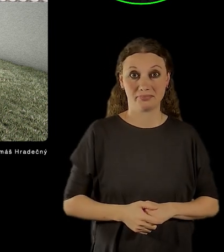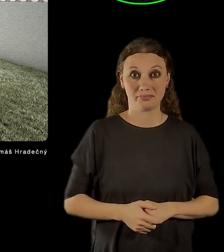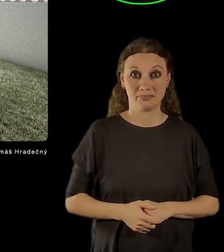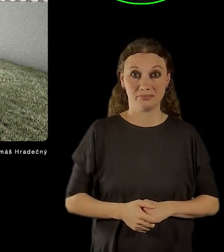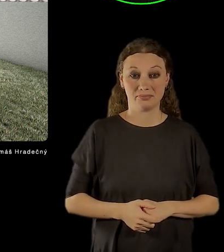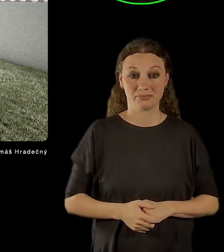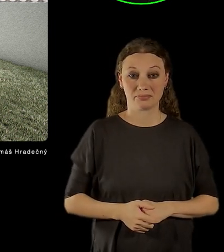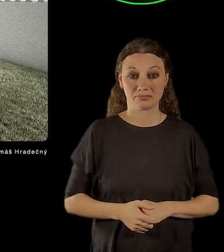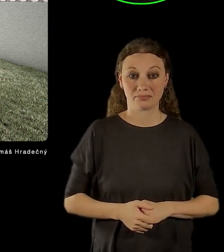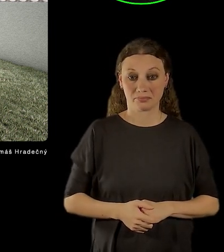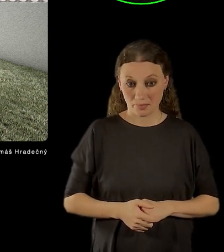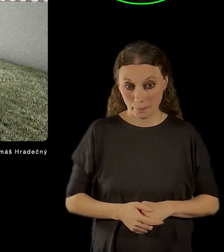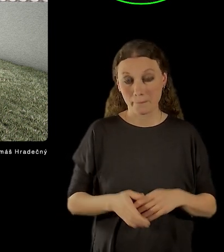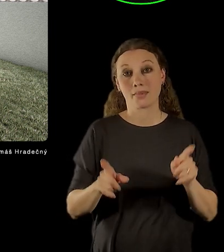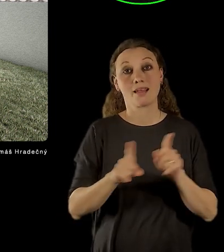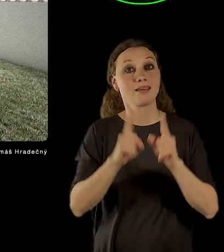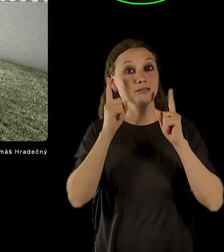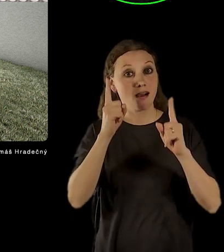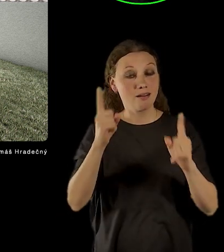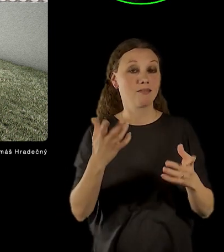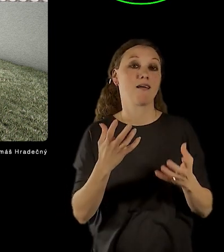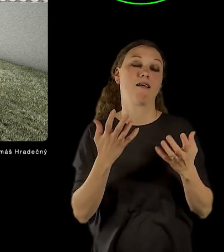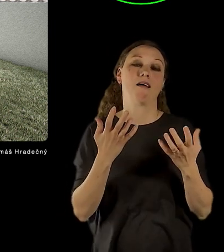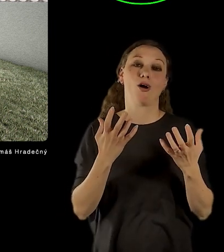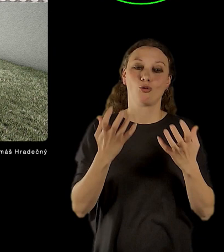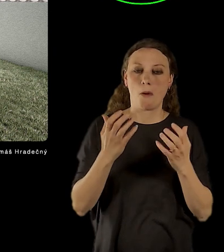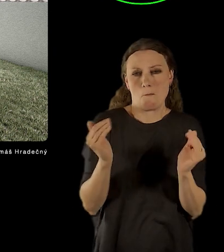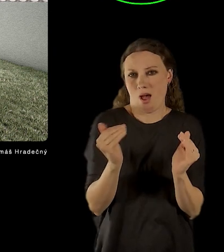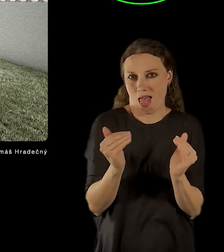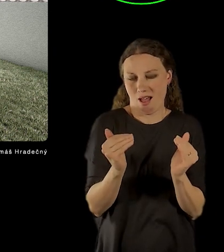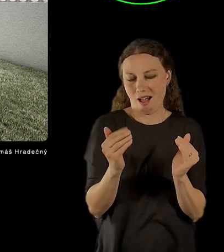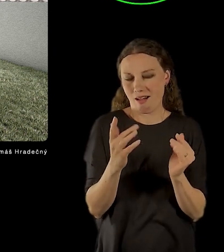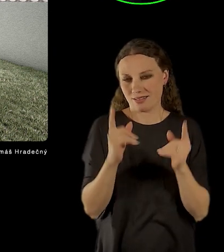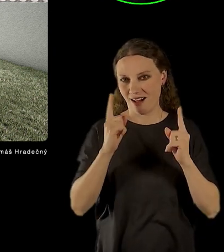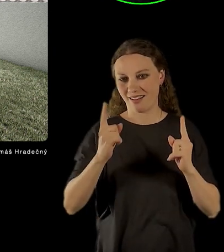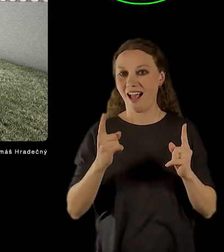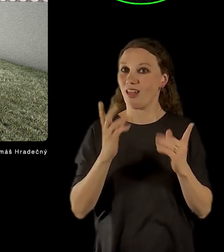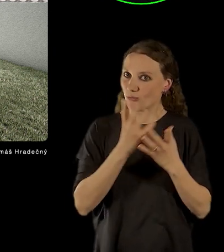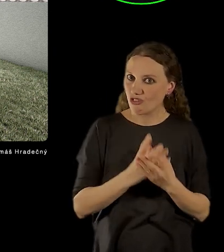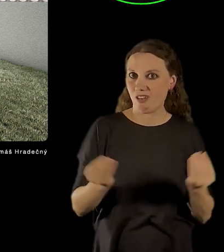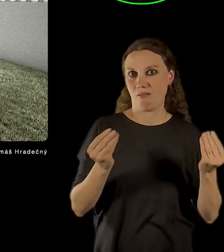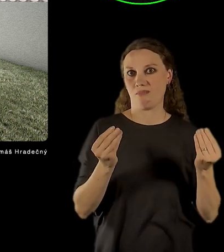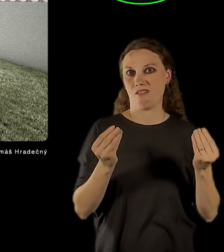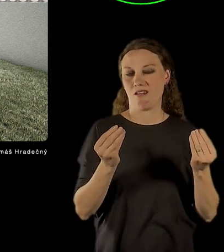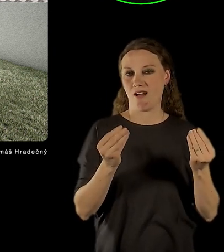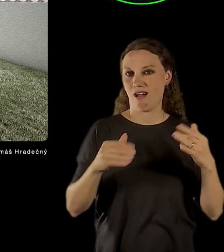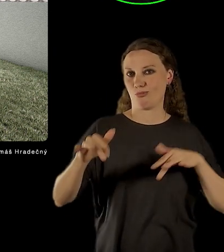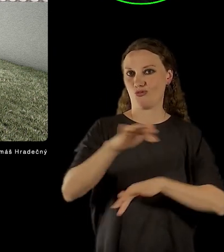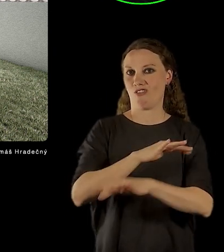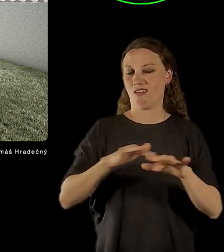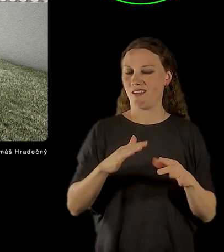Týká se to samozřejmě i zahrady, která je sice malá, komorní, ale velice příjemná. Jak